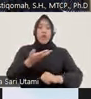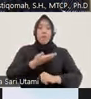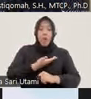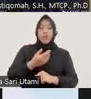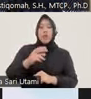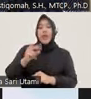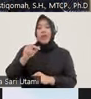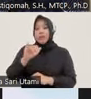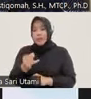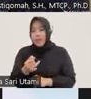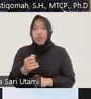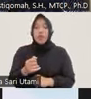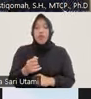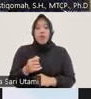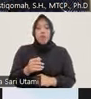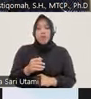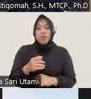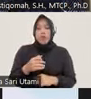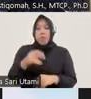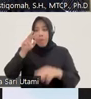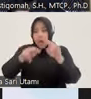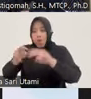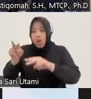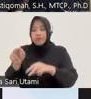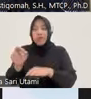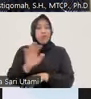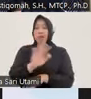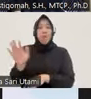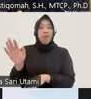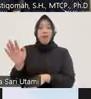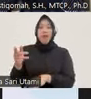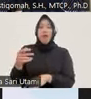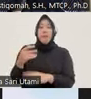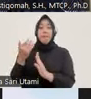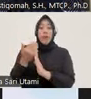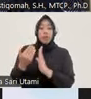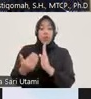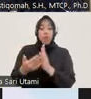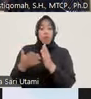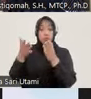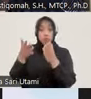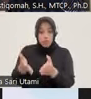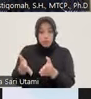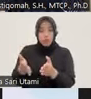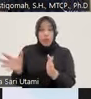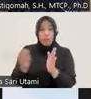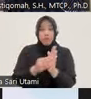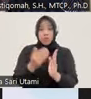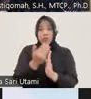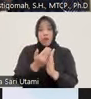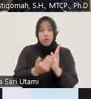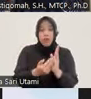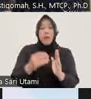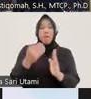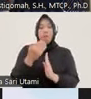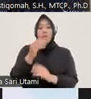yang tidak di RJ kan ini juga tidak pernah dilakukan pengawasan jadi menurut saya persyaratan-persyaratan khusus yang diatur baik di Perpol